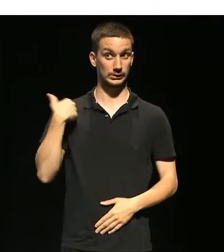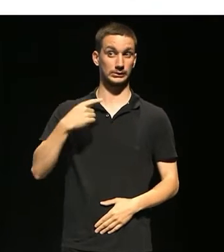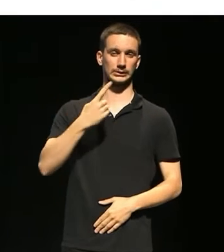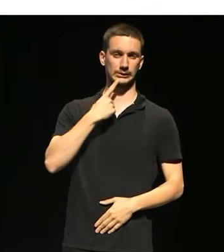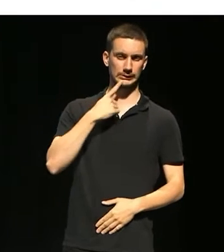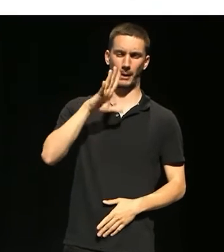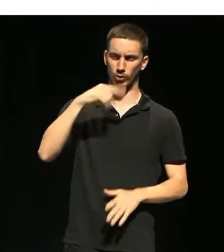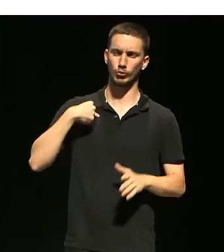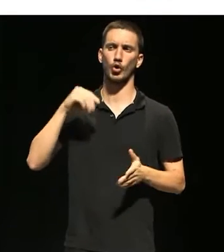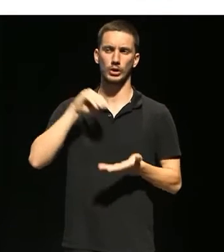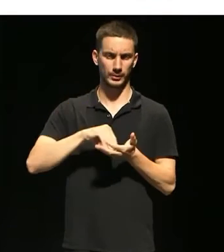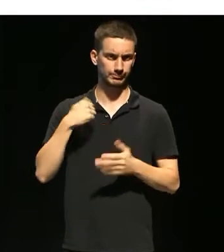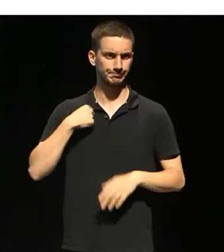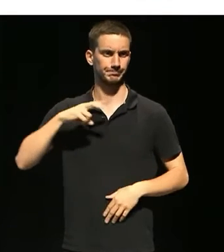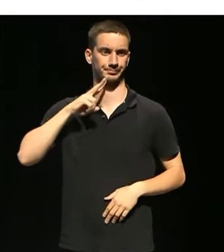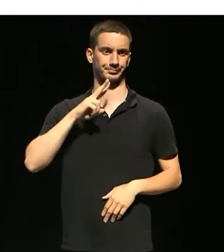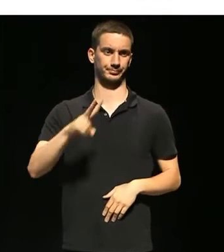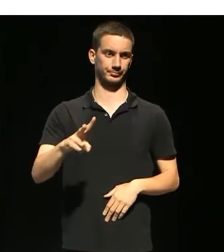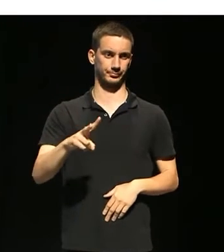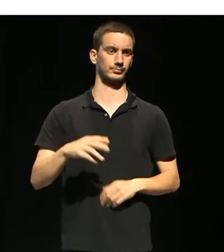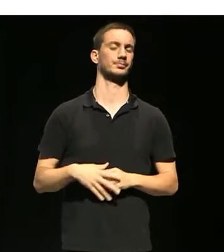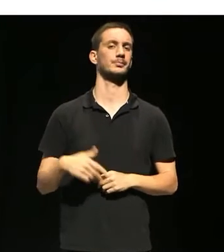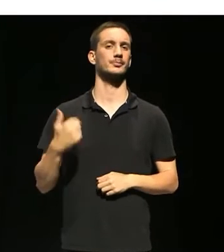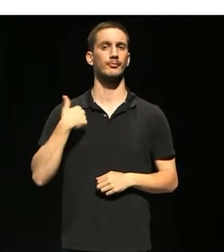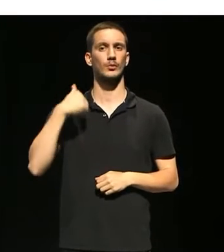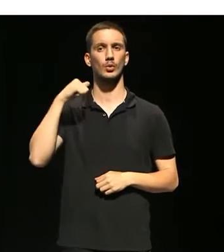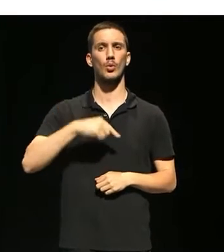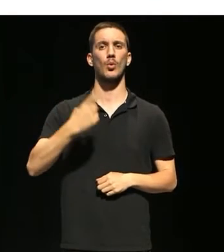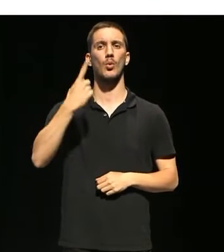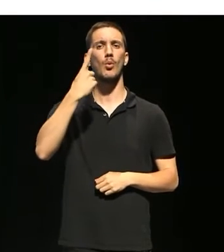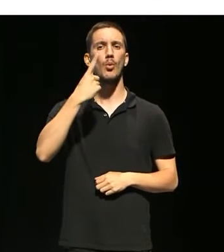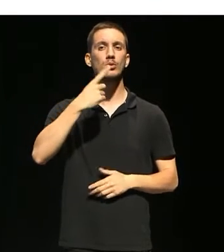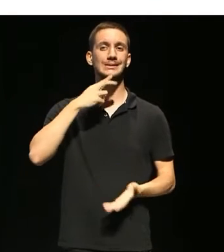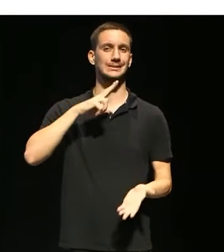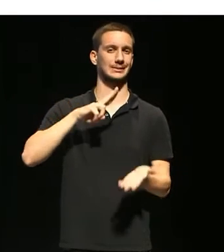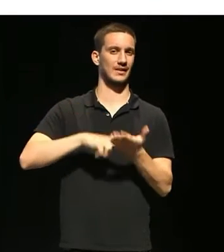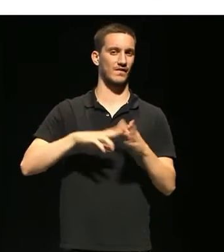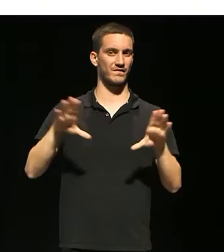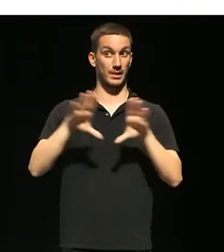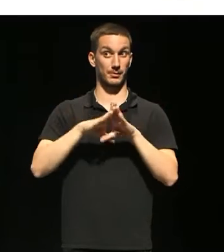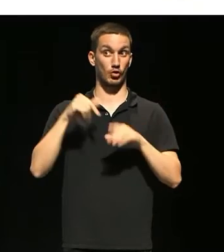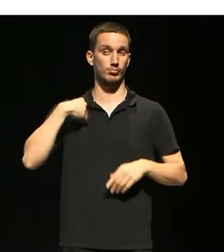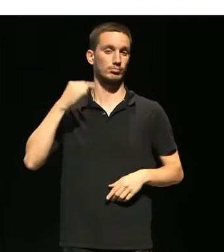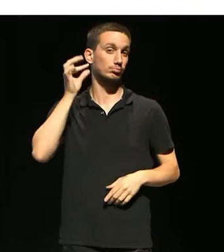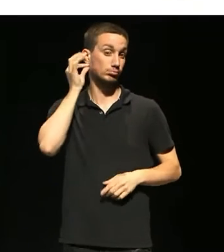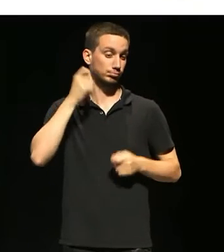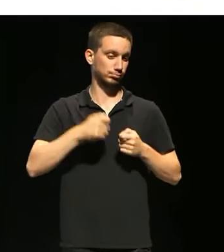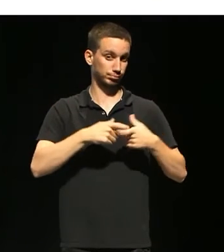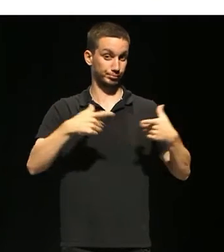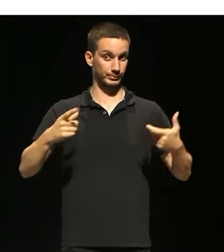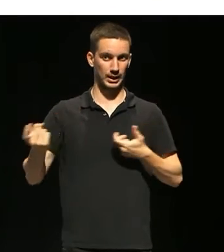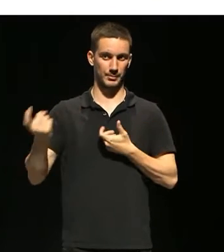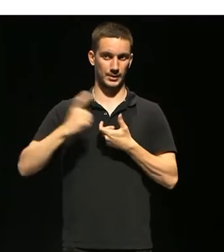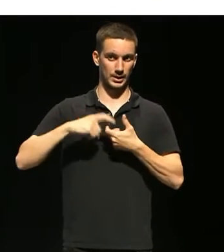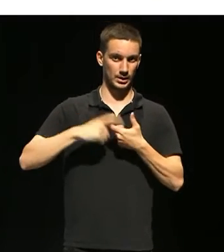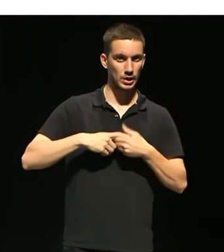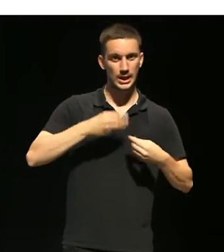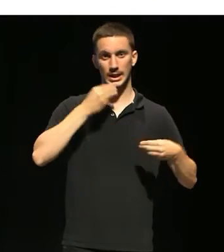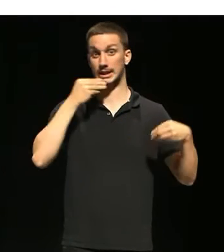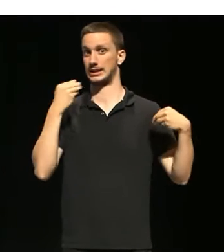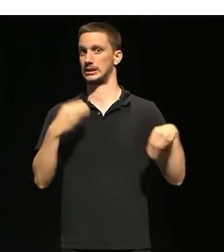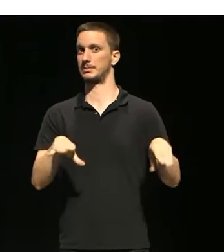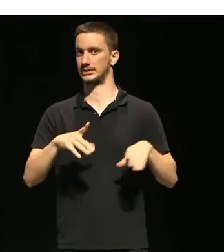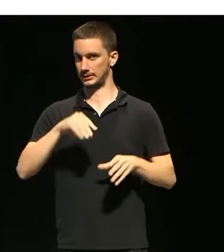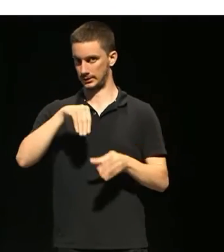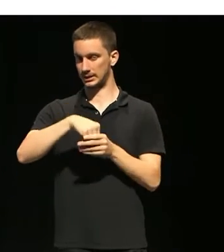volem ressaltar-la. Ens hem convertit en un sindicat feminista on hem crescut les dones, en afiliació, en representativitat.